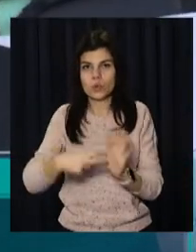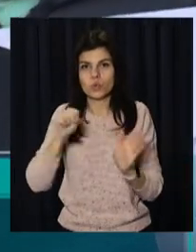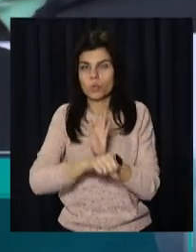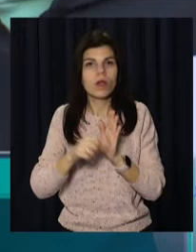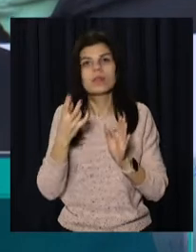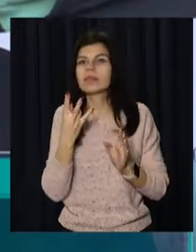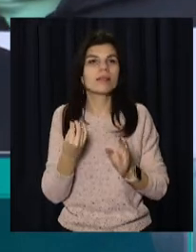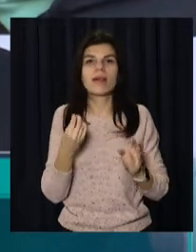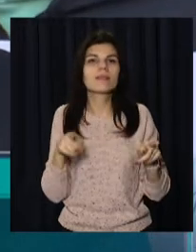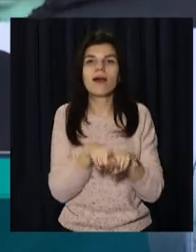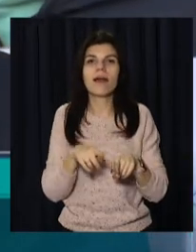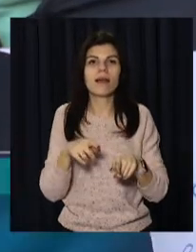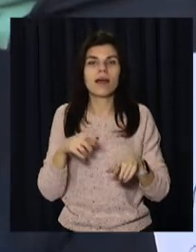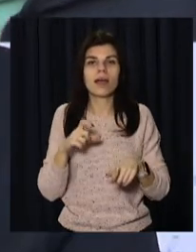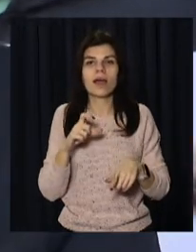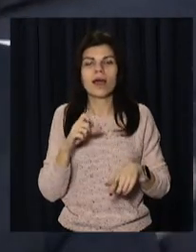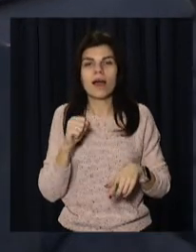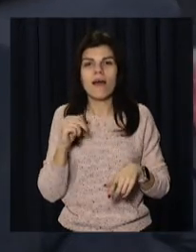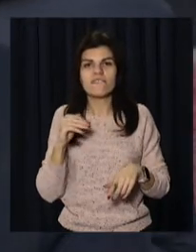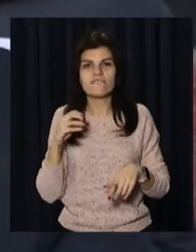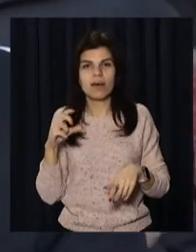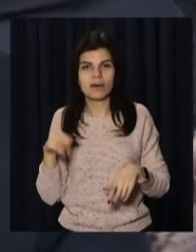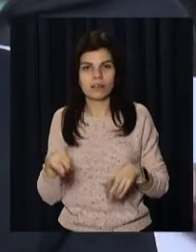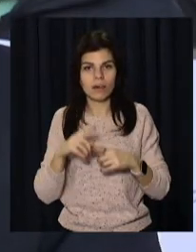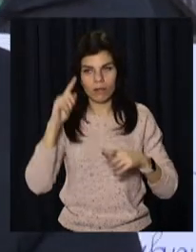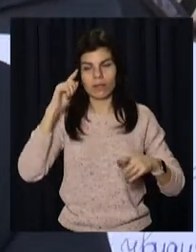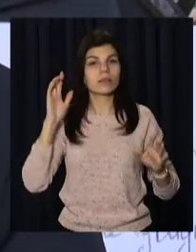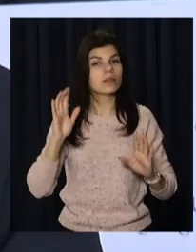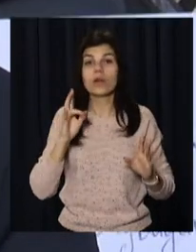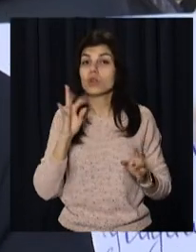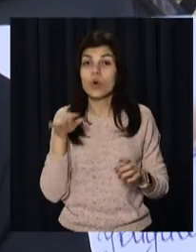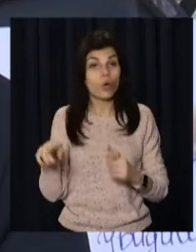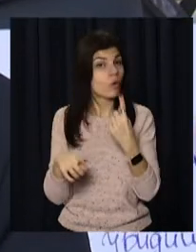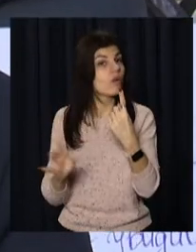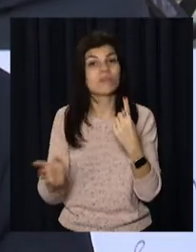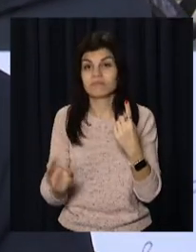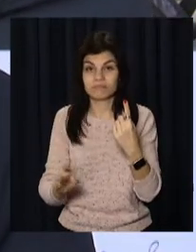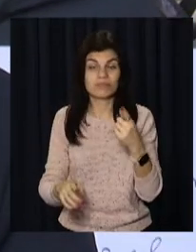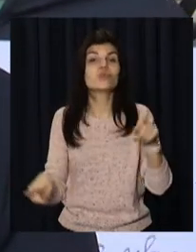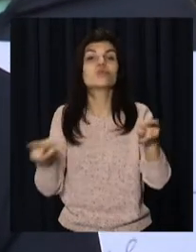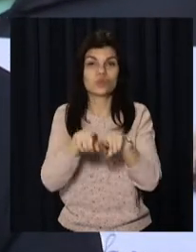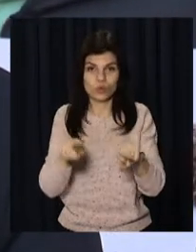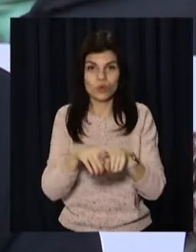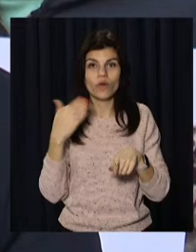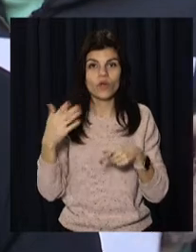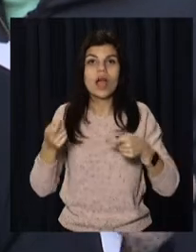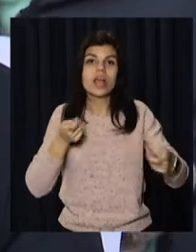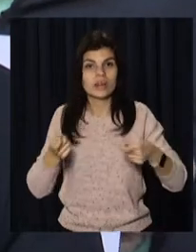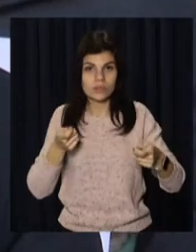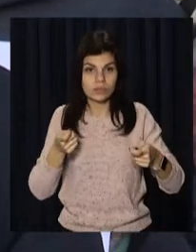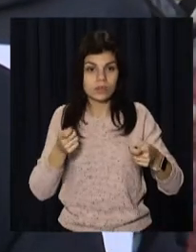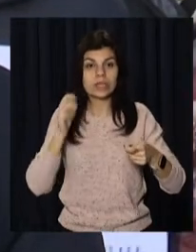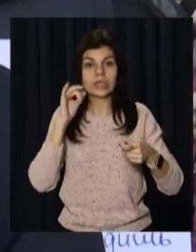афекти, як це зазначається. Але все ж таки, не один він, а також його керівництво